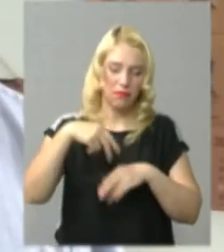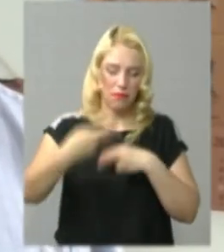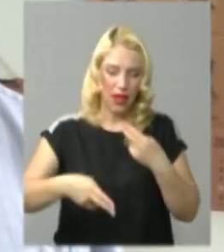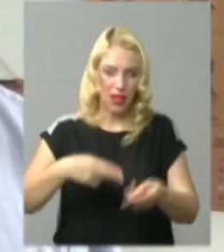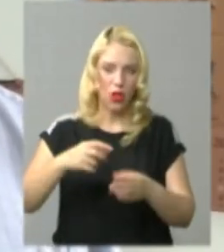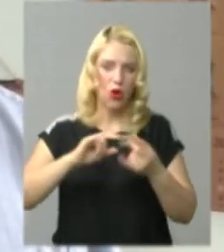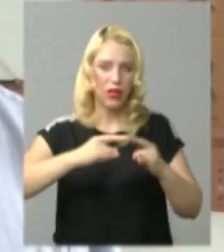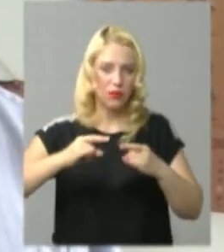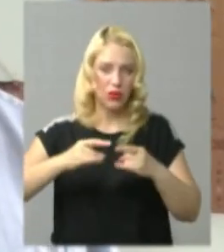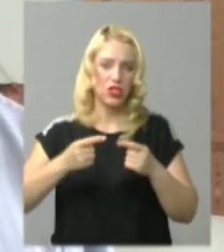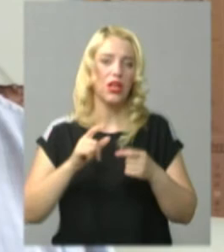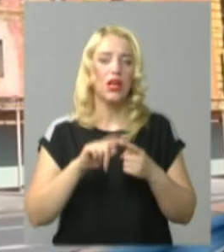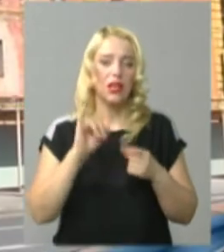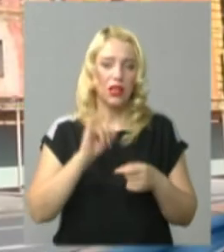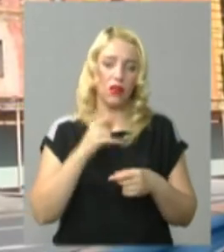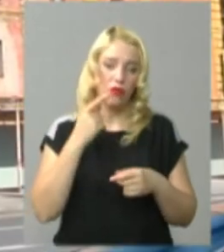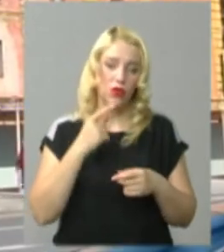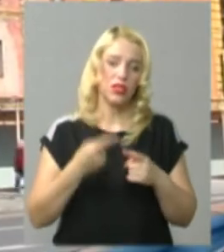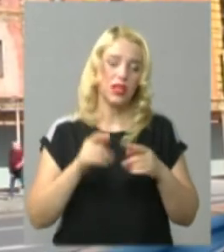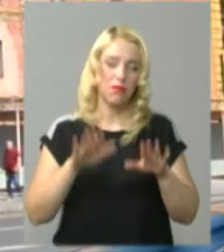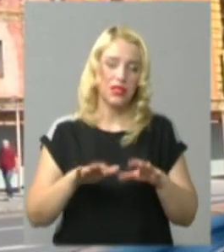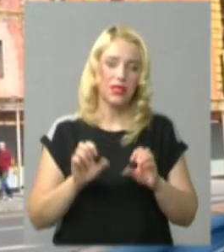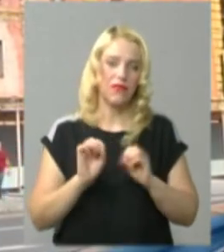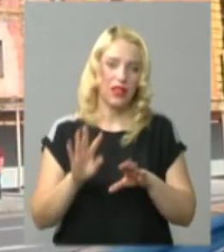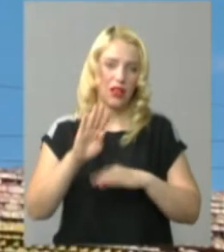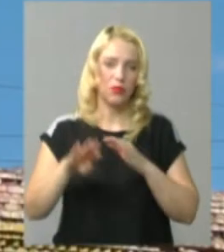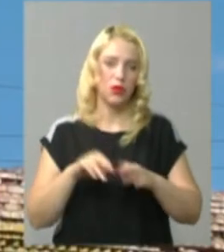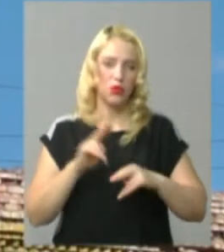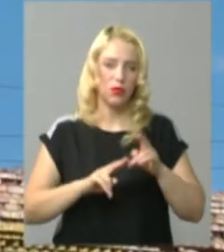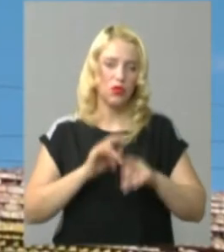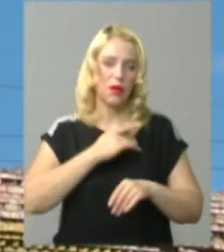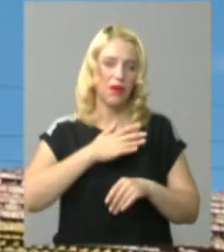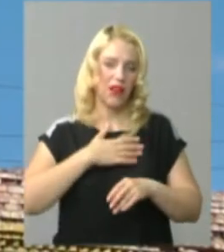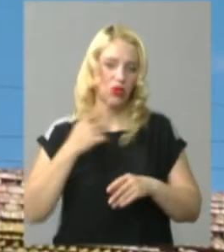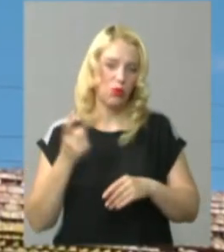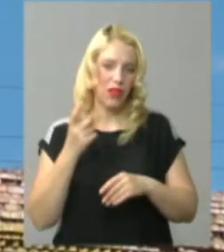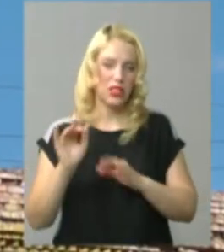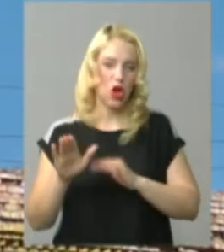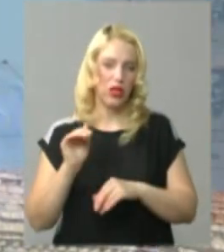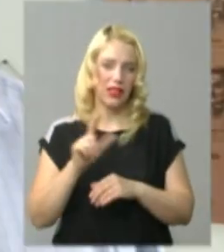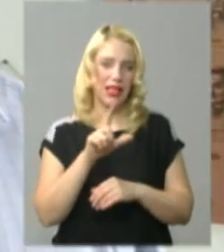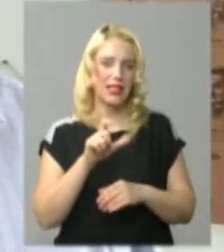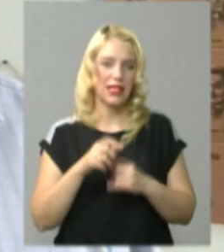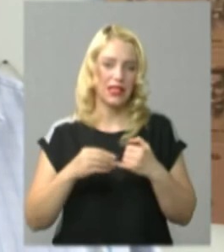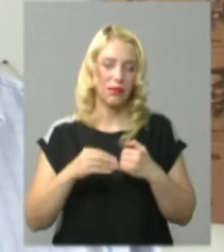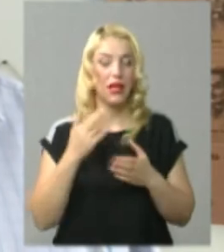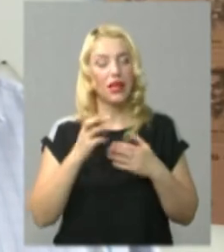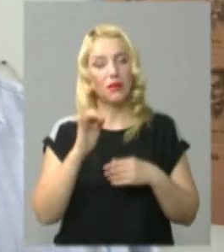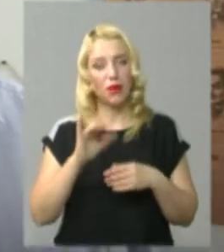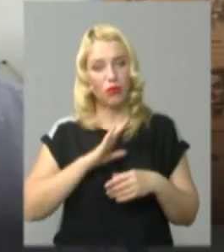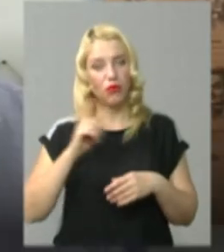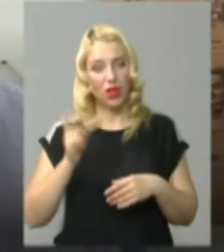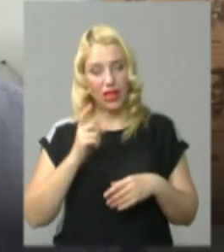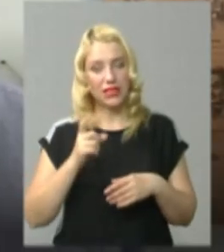двір». Та додає, цю ділянку віддали підбудівництво приватному власнику та орендарю землі. «Ікщо б власником цієї будівлі була міська рада